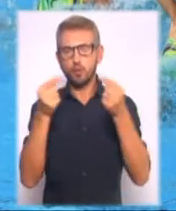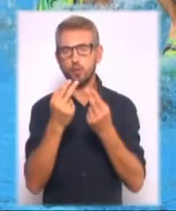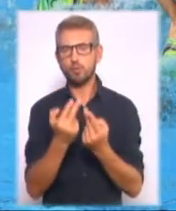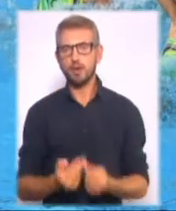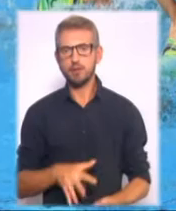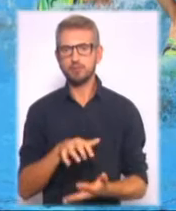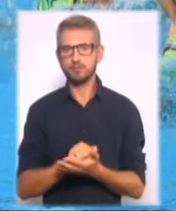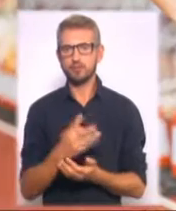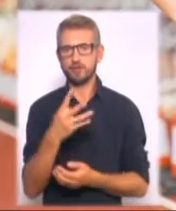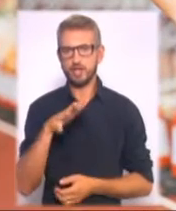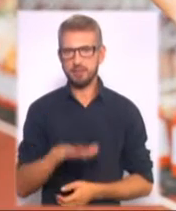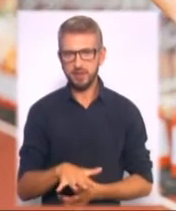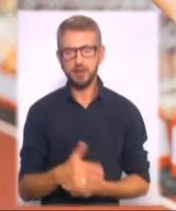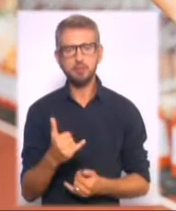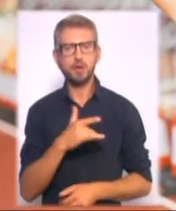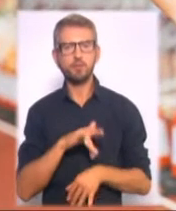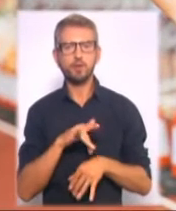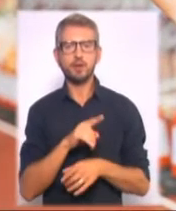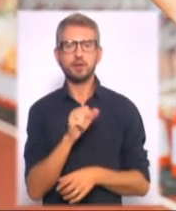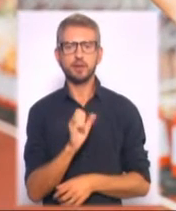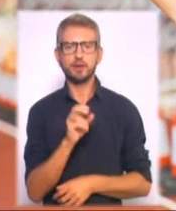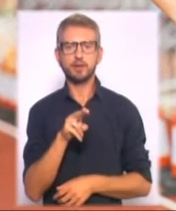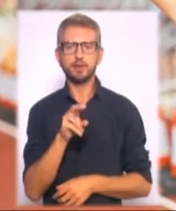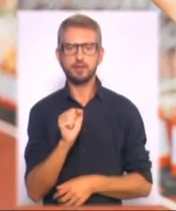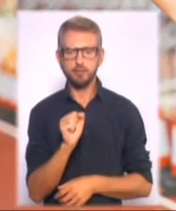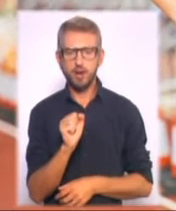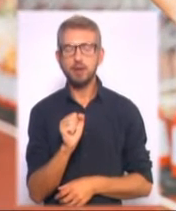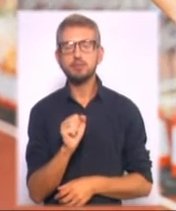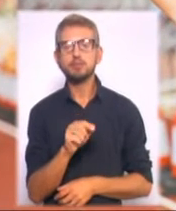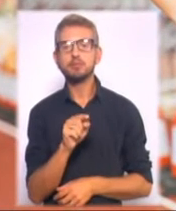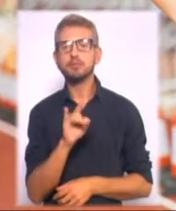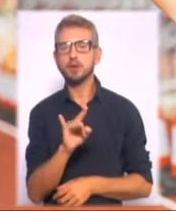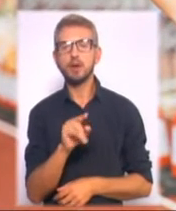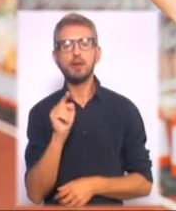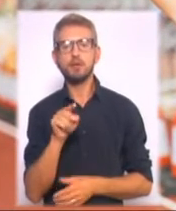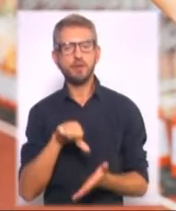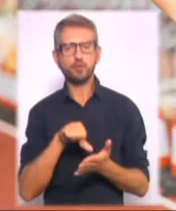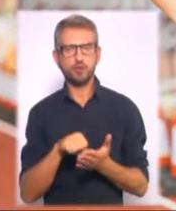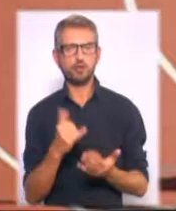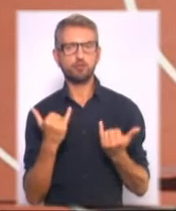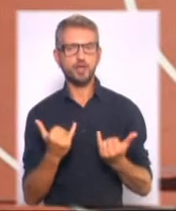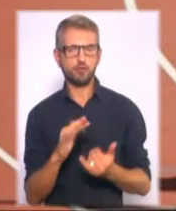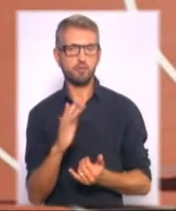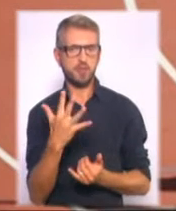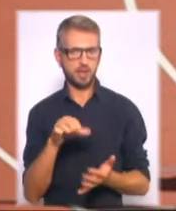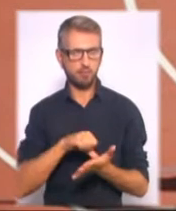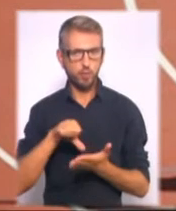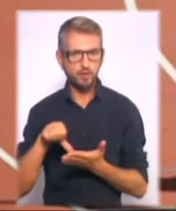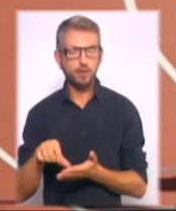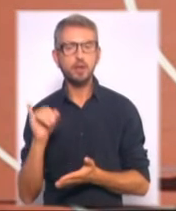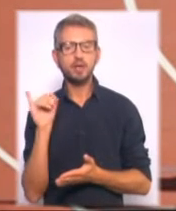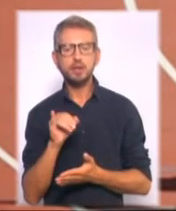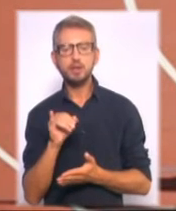місце. Тож тепер вболіваємо за Анастасію Спа, що виступає на турнірі сучасного п'ятиборства. Та з хвилюванням спостерігаємо за